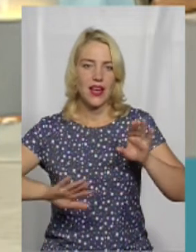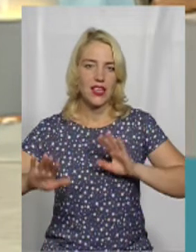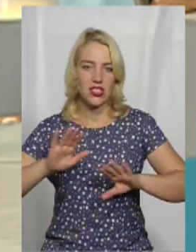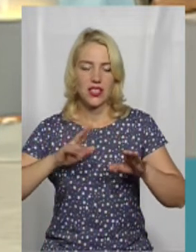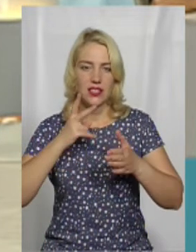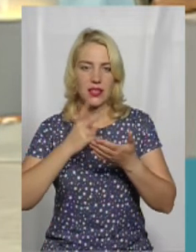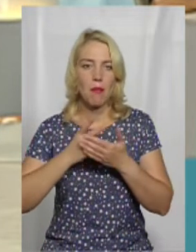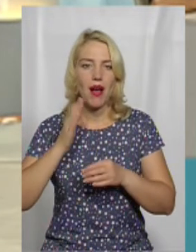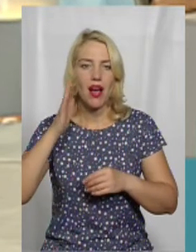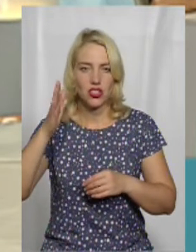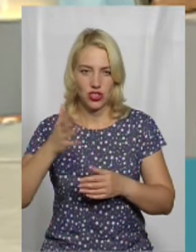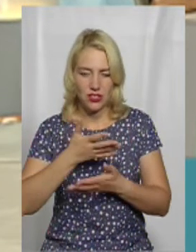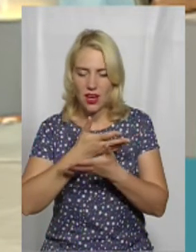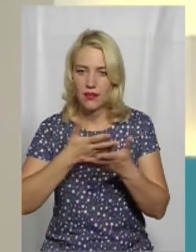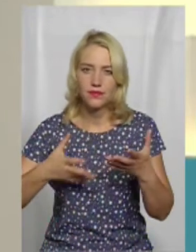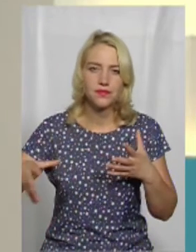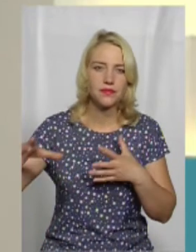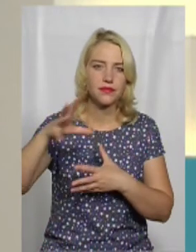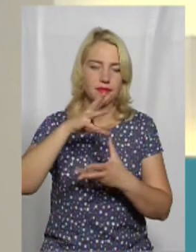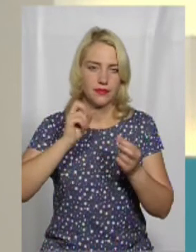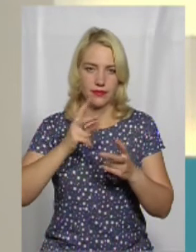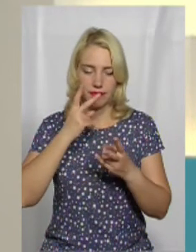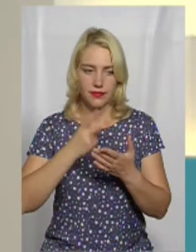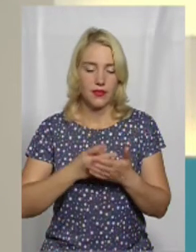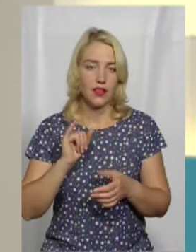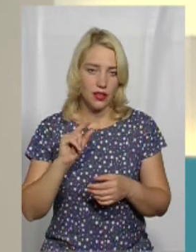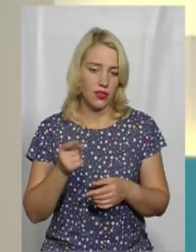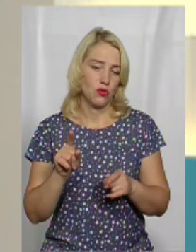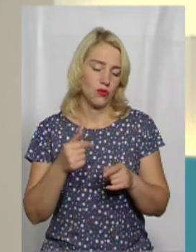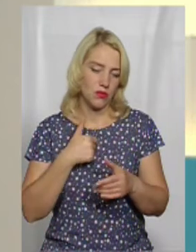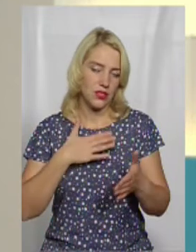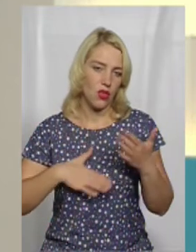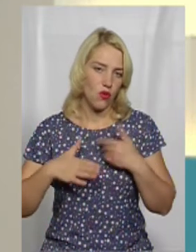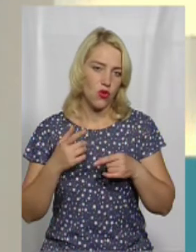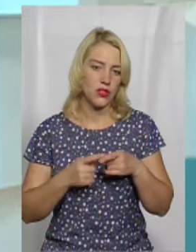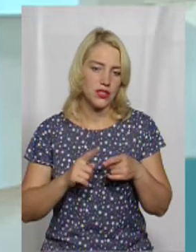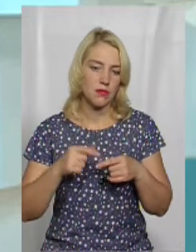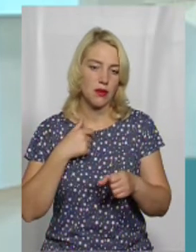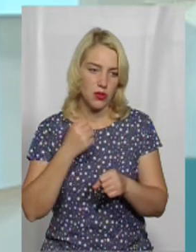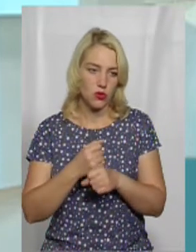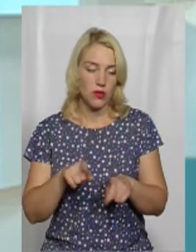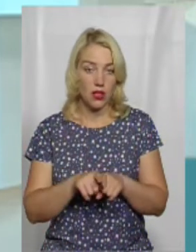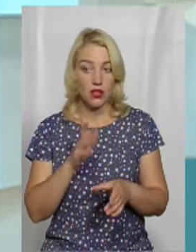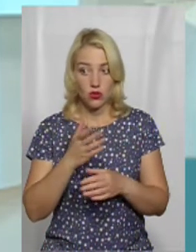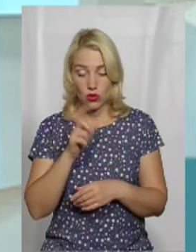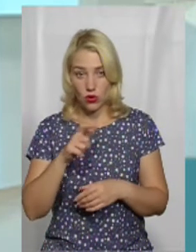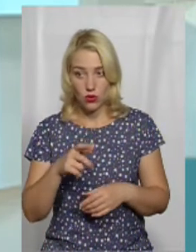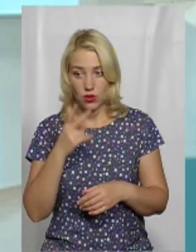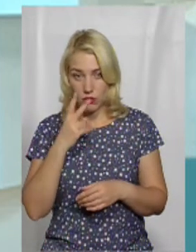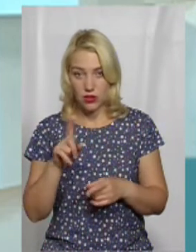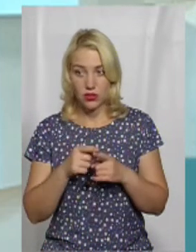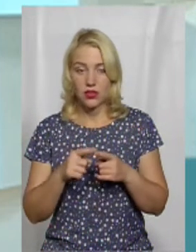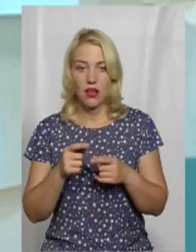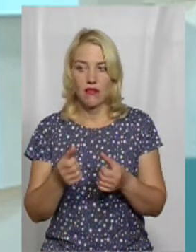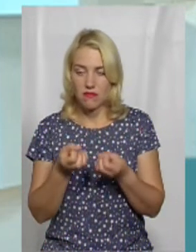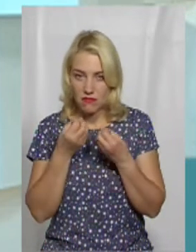нам сказали. Тому ми задоволені цим і працюємо в такому ключі. Якщо люди бачать, що це глядає класно,